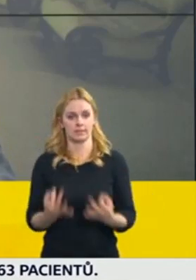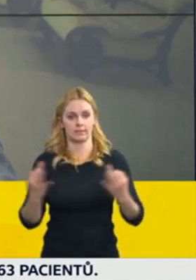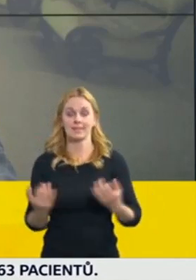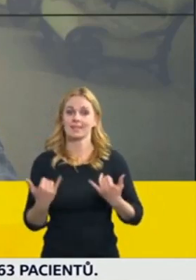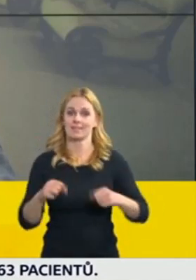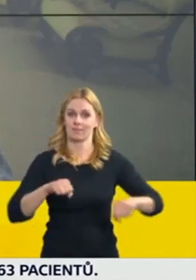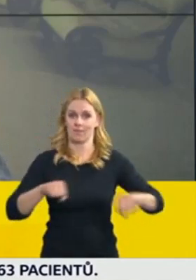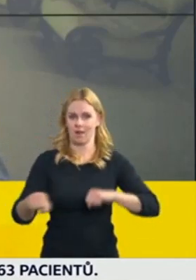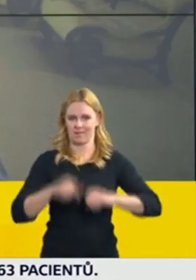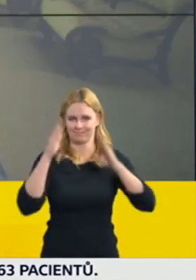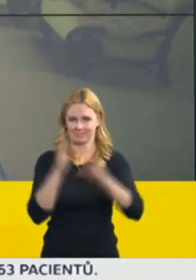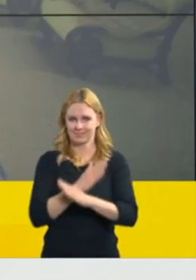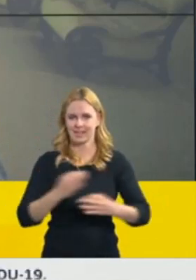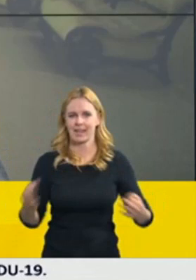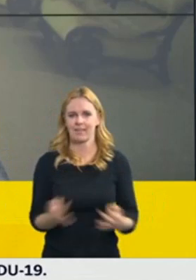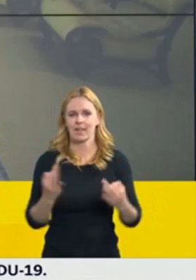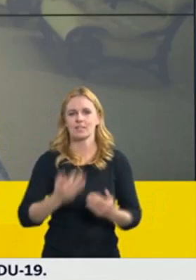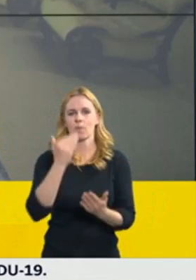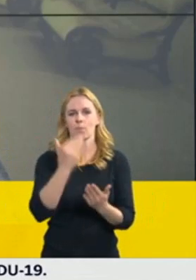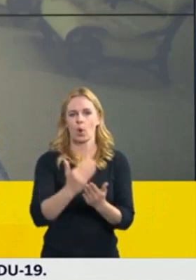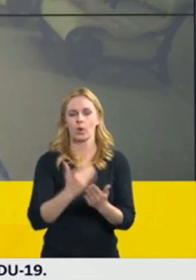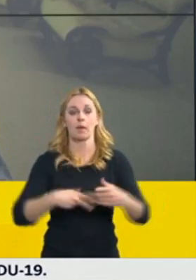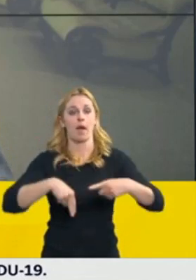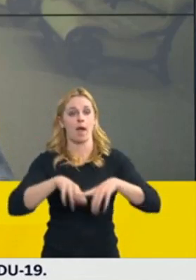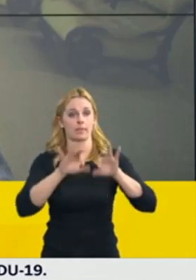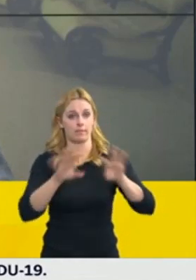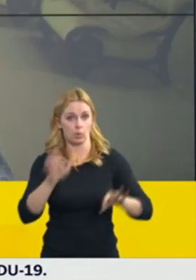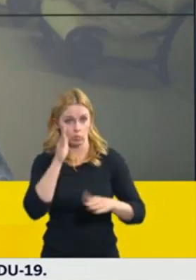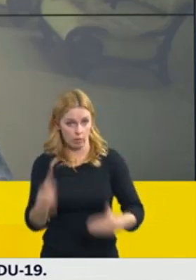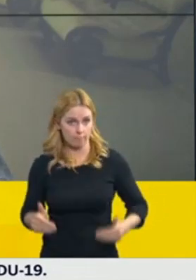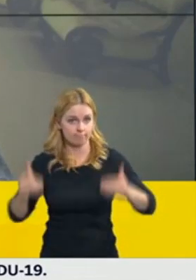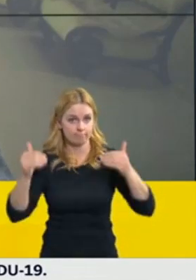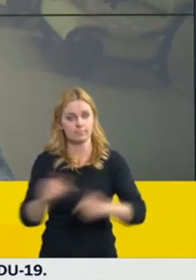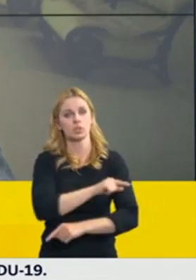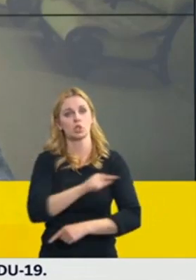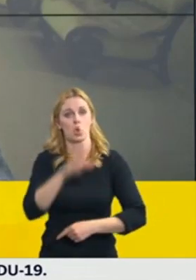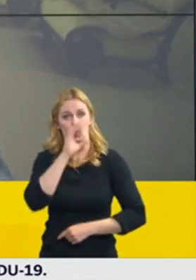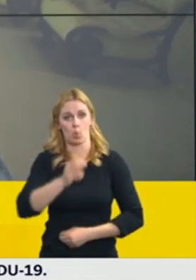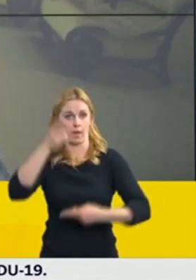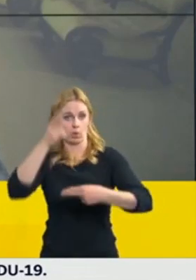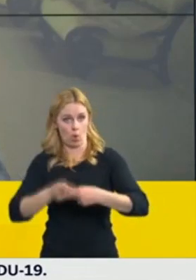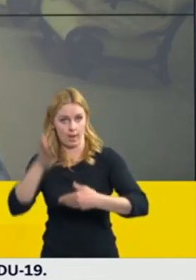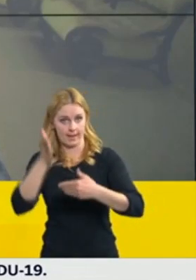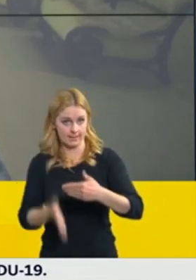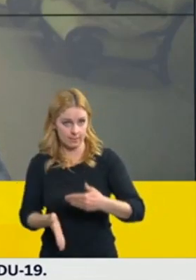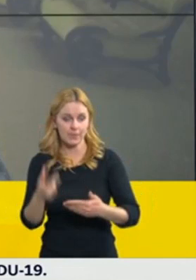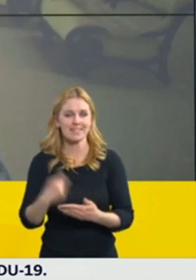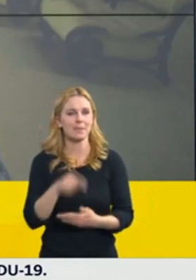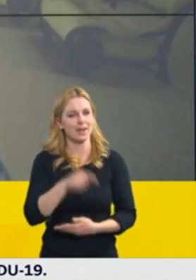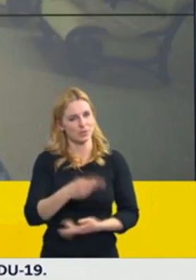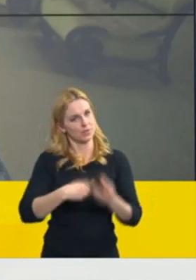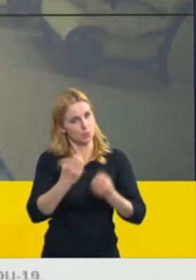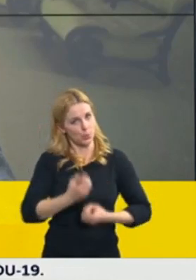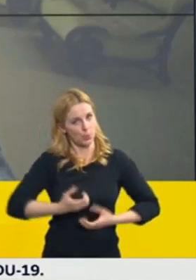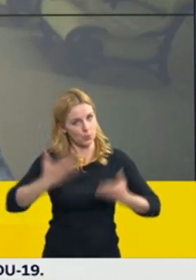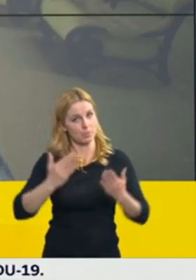programu antivirus do konce dubna, to znamená tento nejúspěšnější program, který zajišťuje a